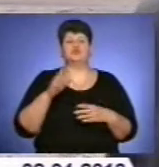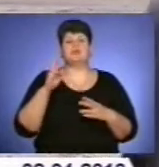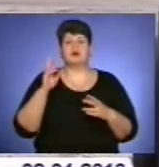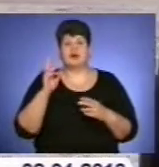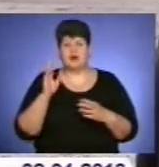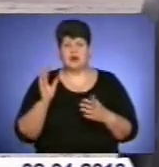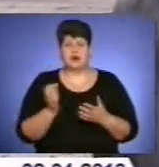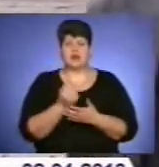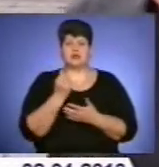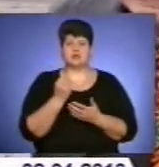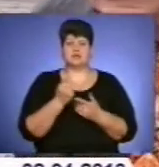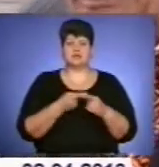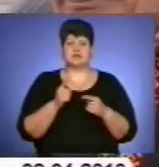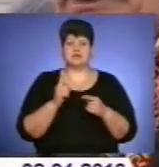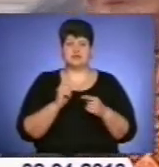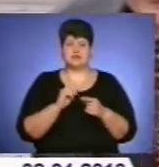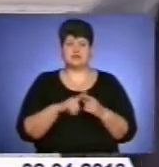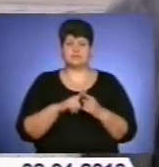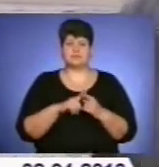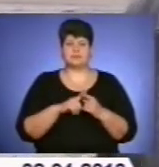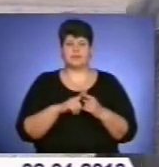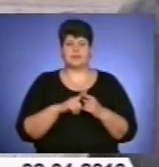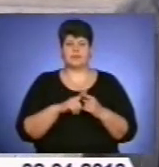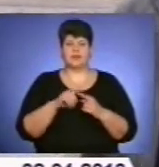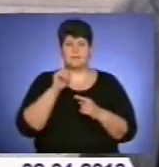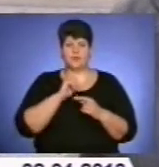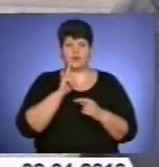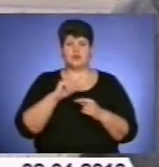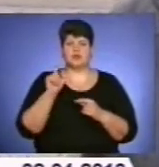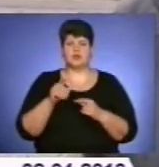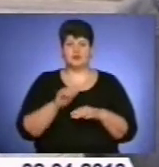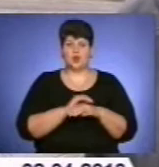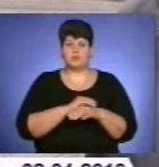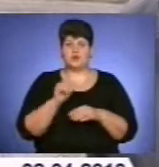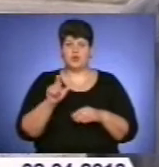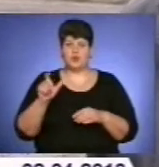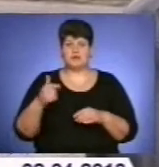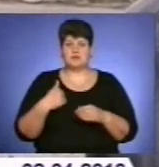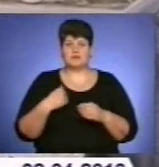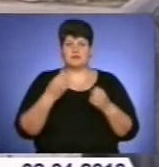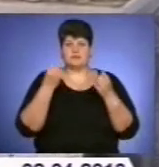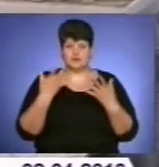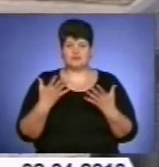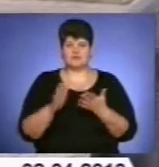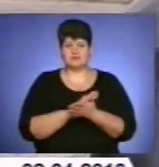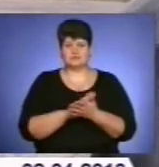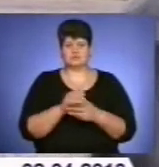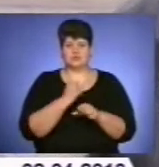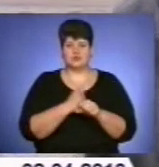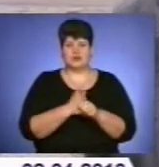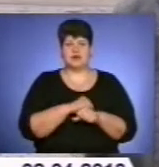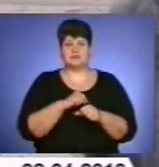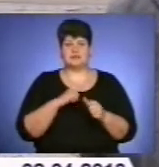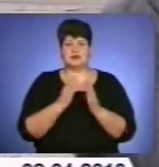не в основному така місила, аж поки добрі люди мені задармо це не зробили. Ну, а вже сама